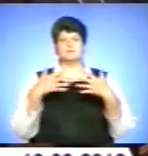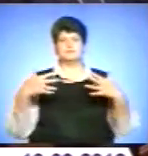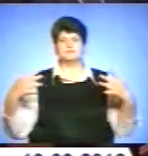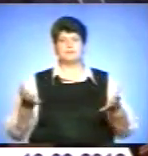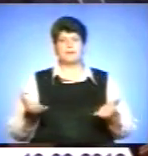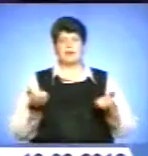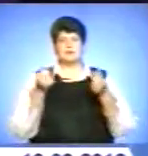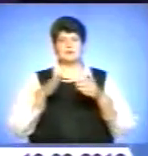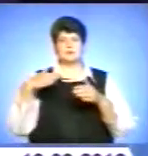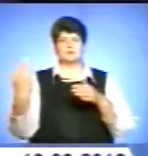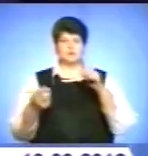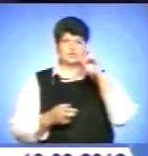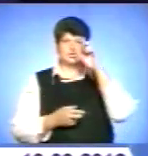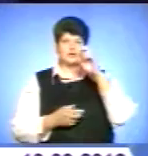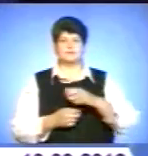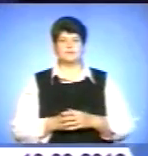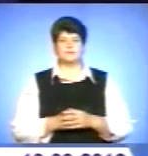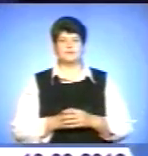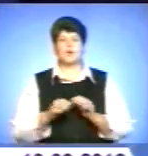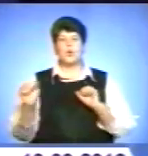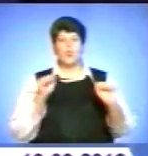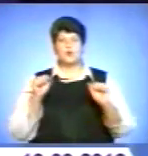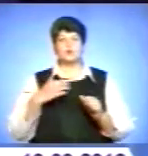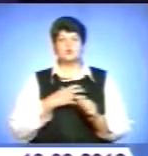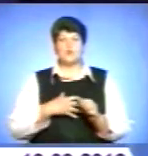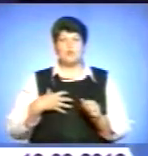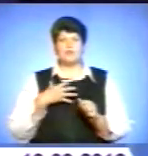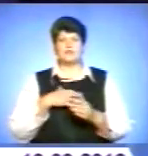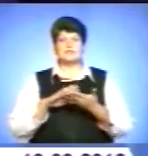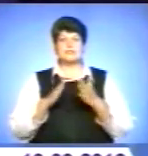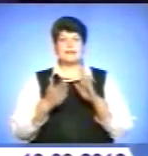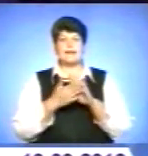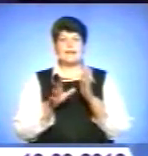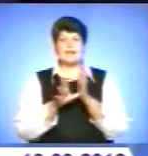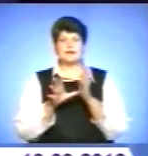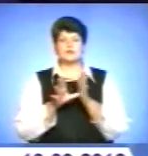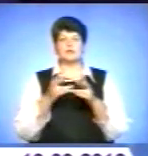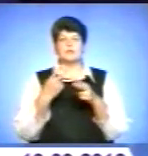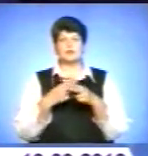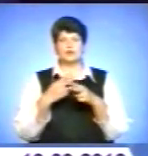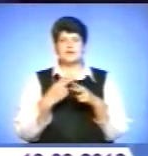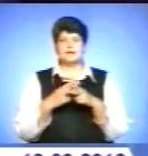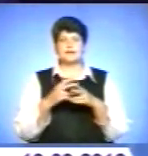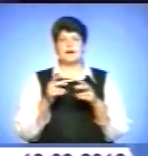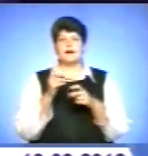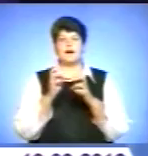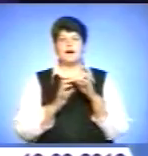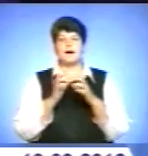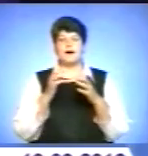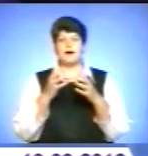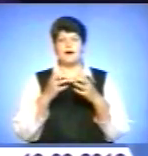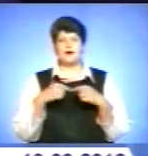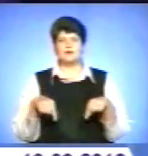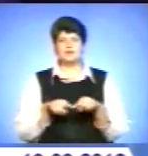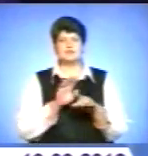держави. Уряд стурбований ситуацією в електрометалургійній галузі. Наразі в країні не виробляється конкурентно